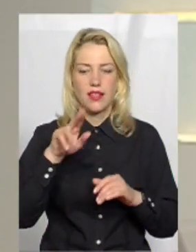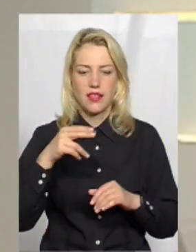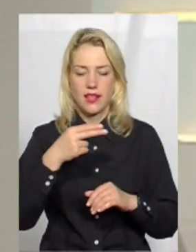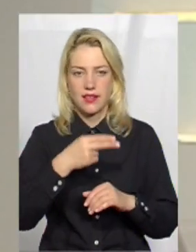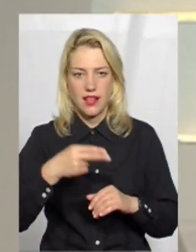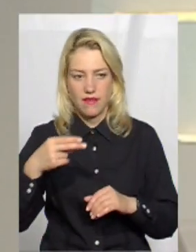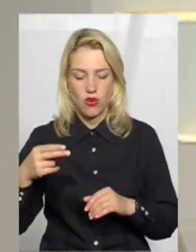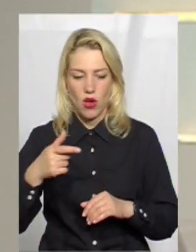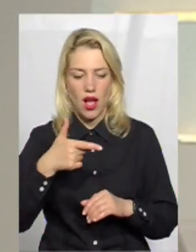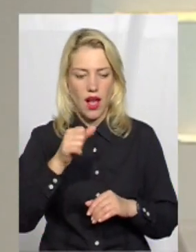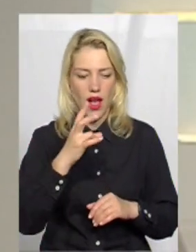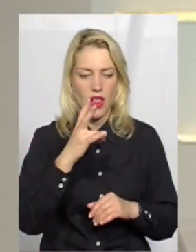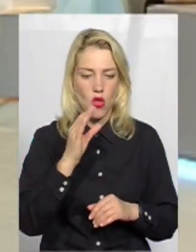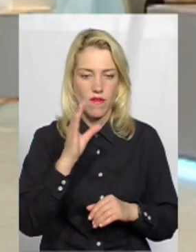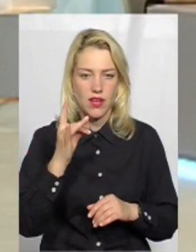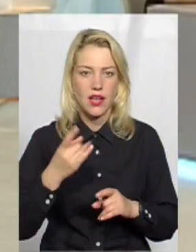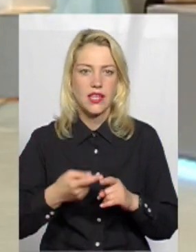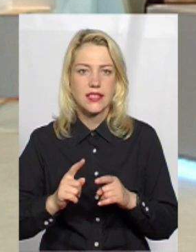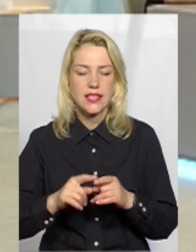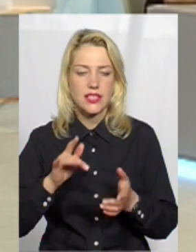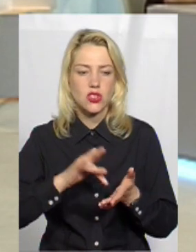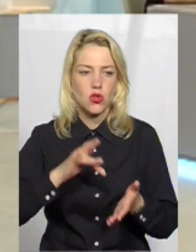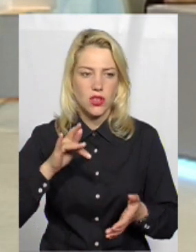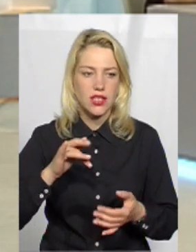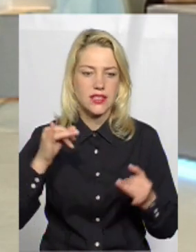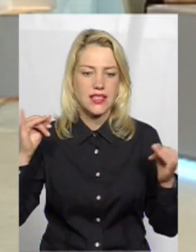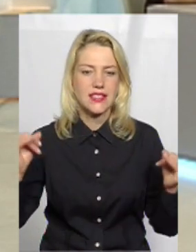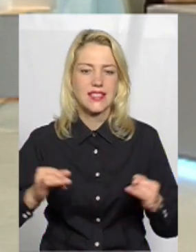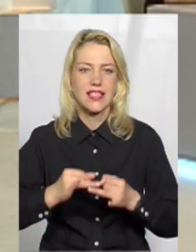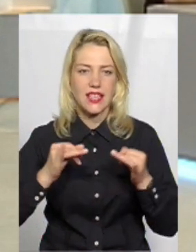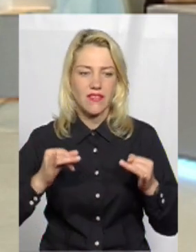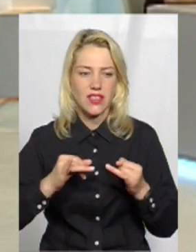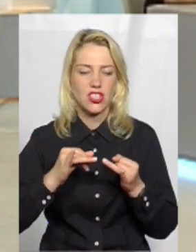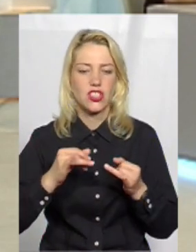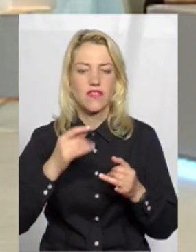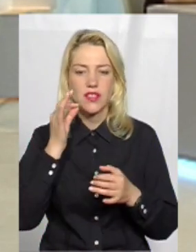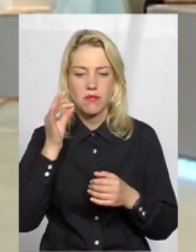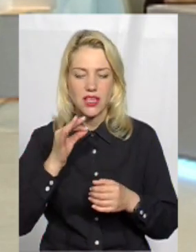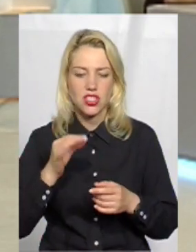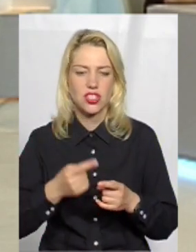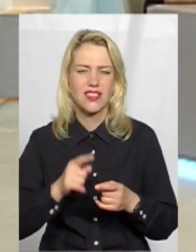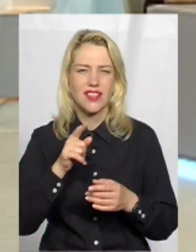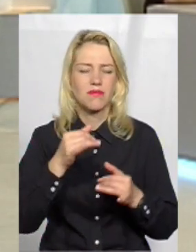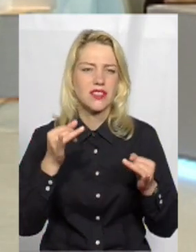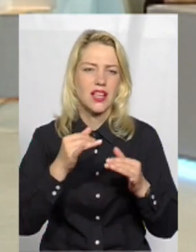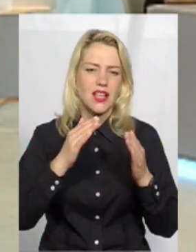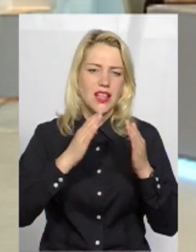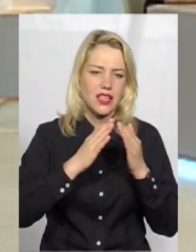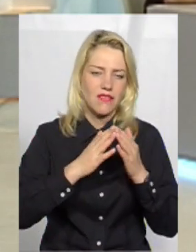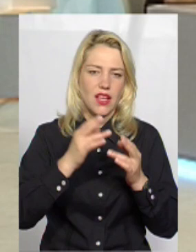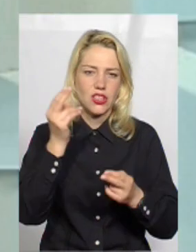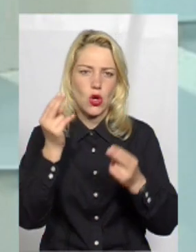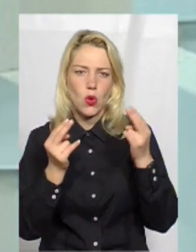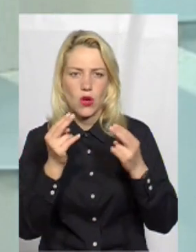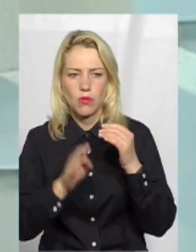Ганновер – це сталися найцікавішою в Німеччині землі Нижня Саксонія. Там самі красиві містечка з дерев'яними кольоровими будинками,